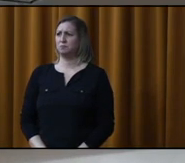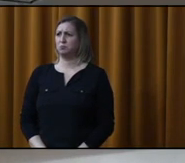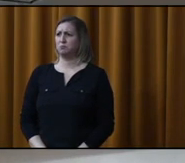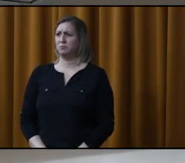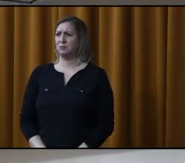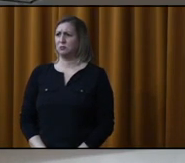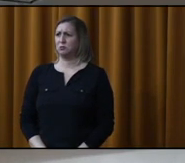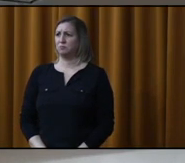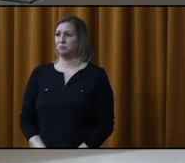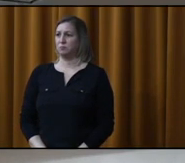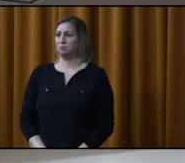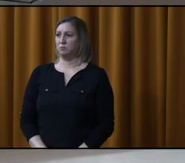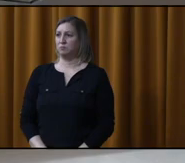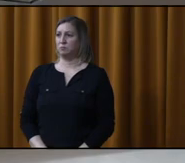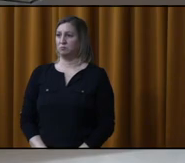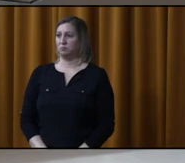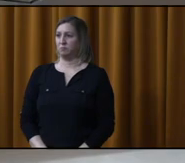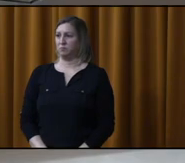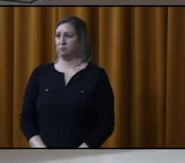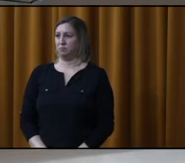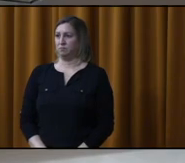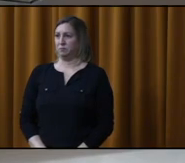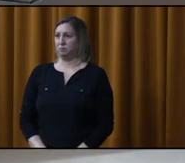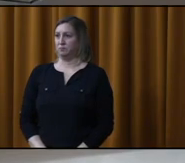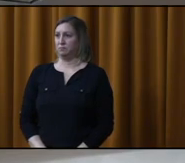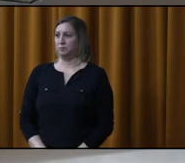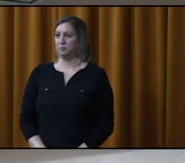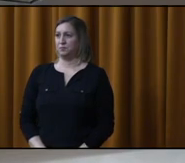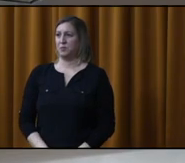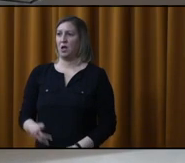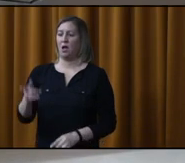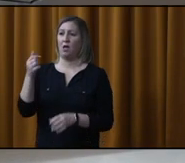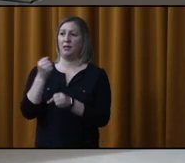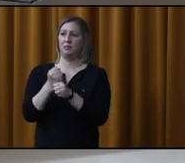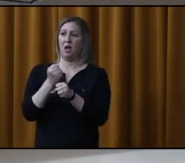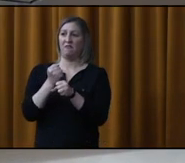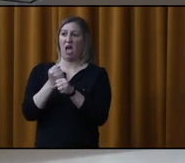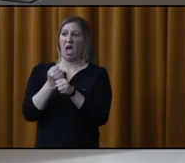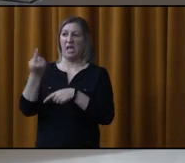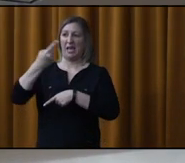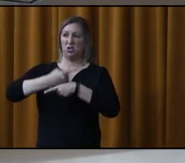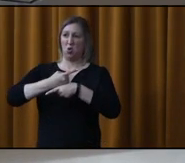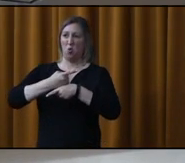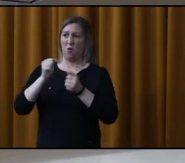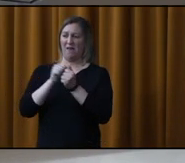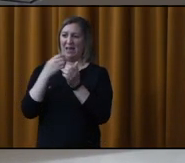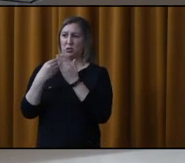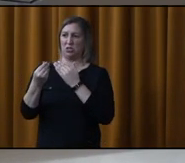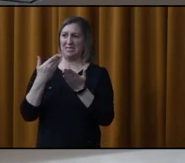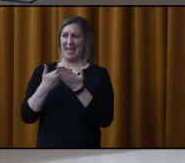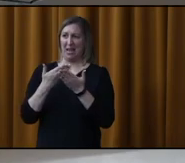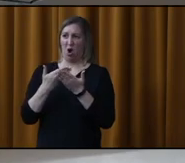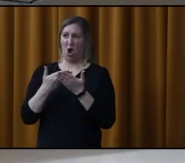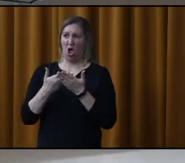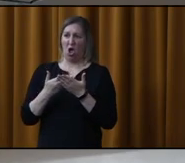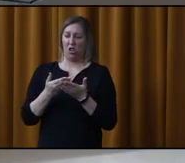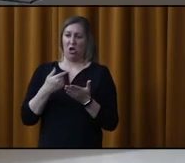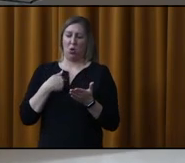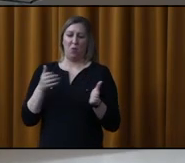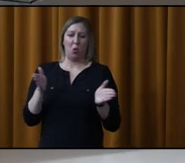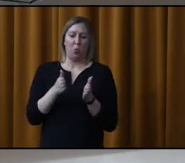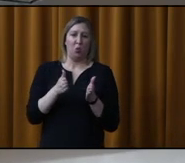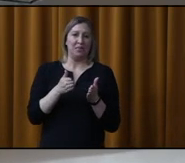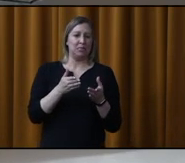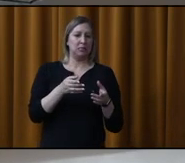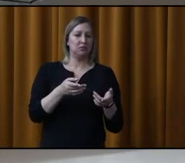sur les rues et tout, parce qu'elles sont accessibles, je le je comprends, mais on travaille dans le jour avec les sorties d'école et tout. Je ne pas dans le petit quartier de résidentiel, c'est